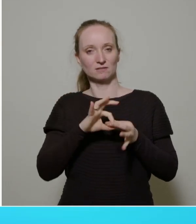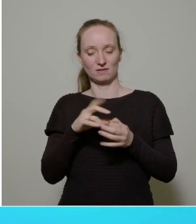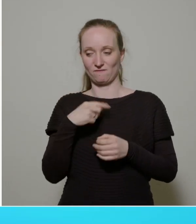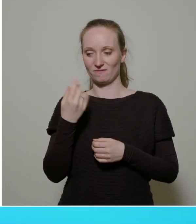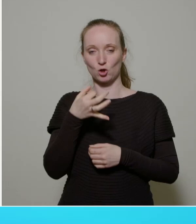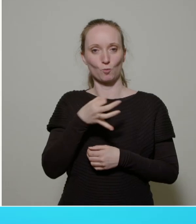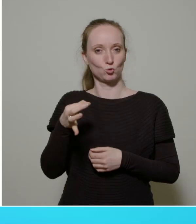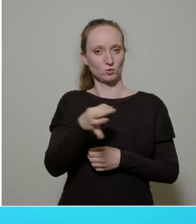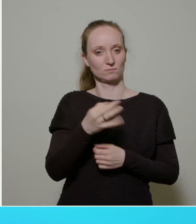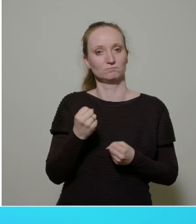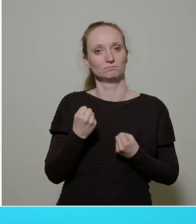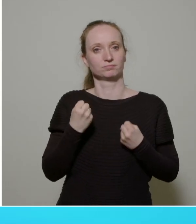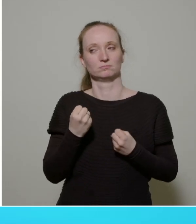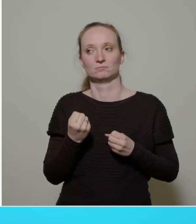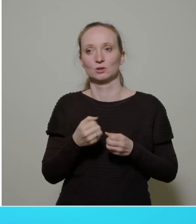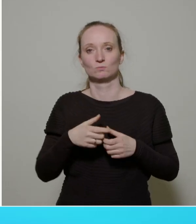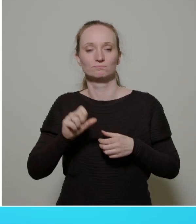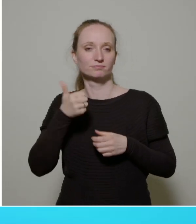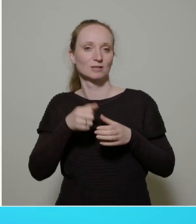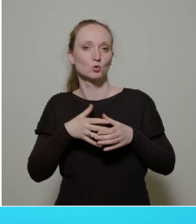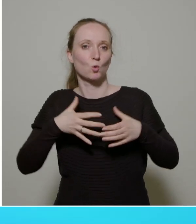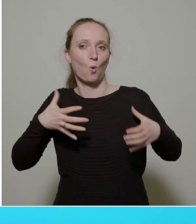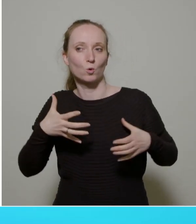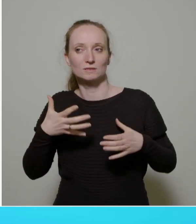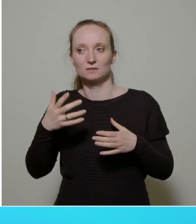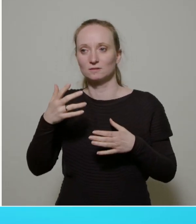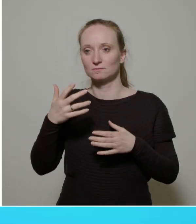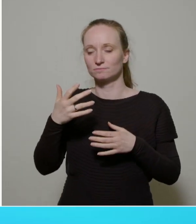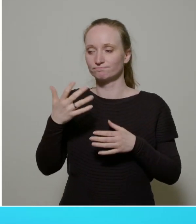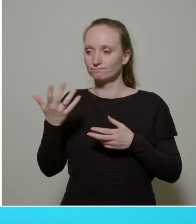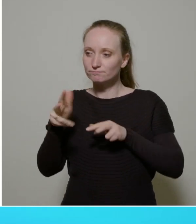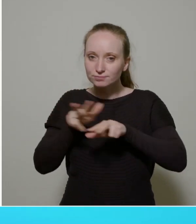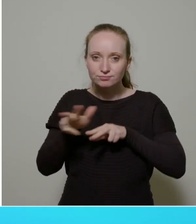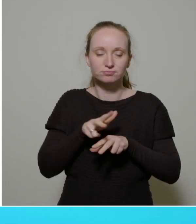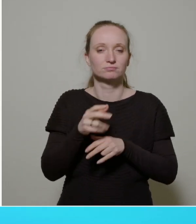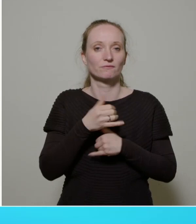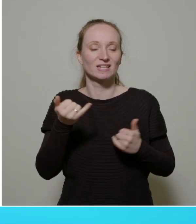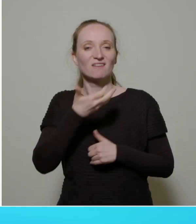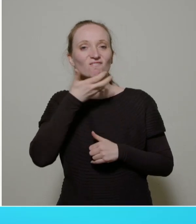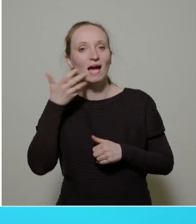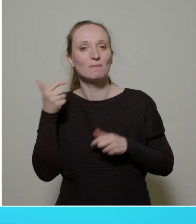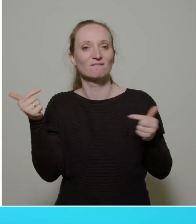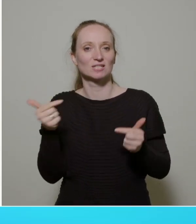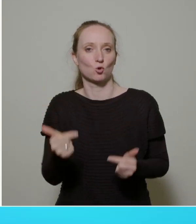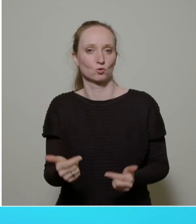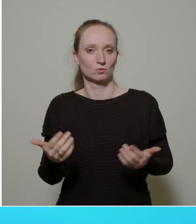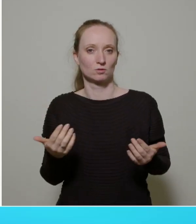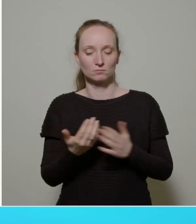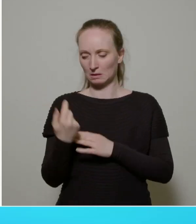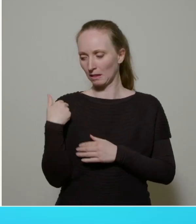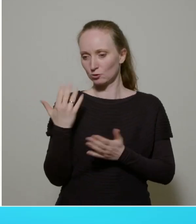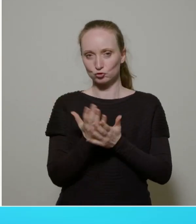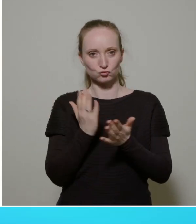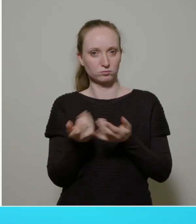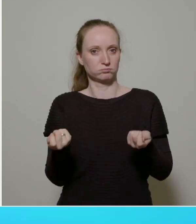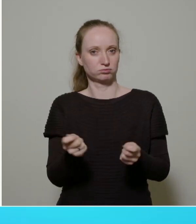Hebel haben. Das ist nämlich die Wärmeversorgung. Da haben wir zuletzt beschlossen, dass es eine Wärmeplanung geben muss.